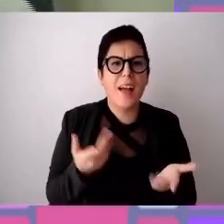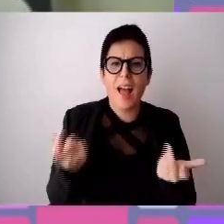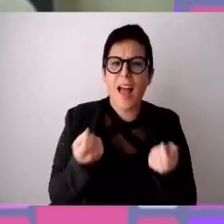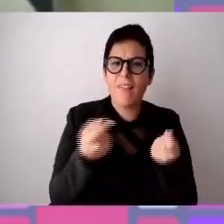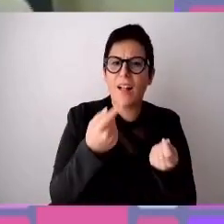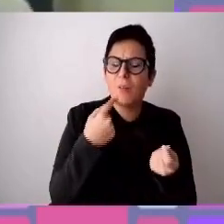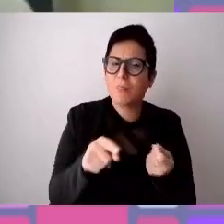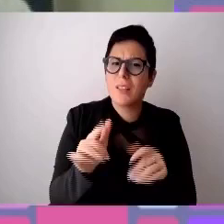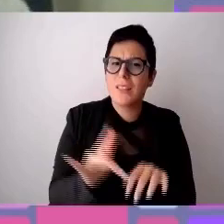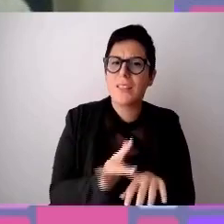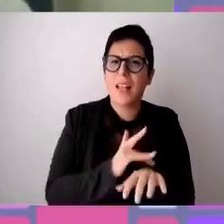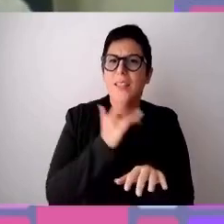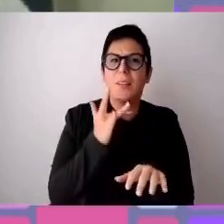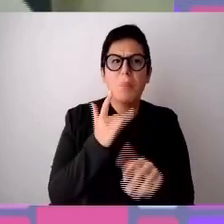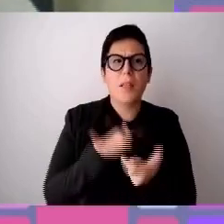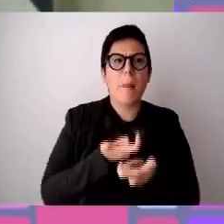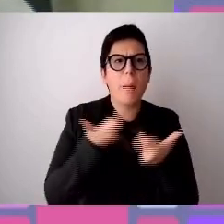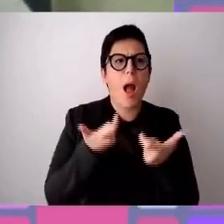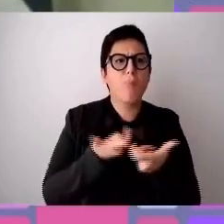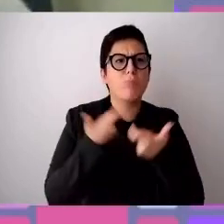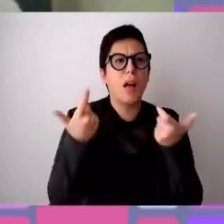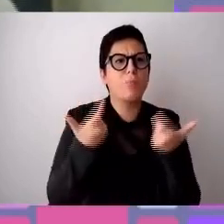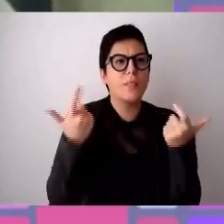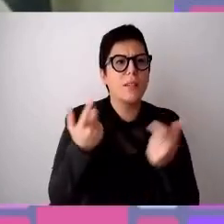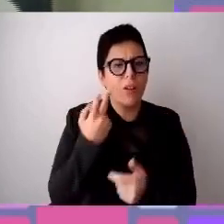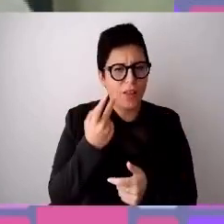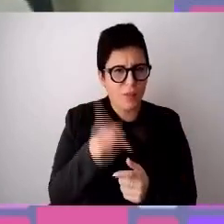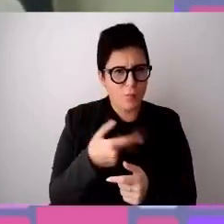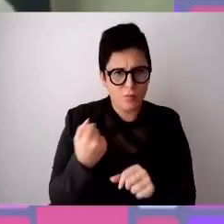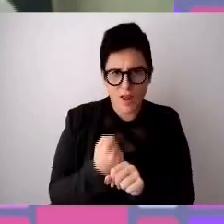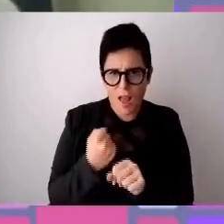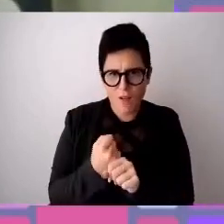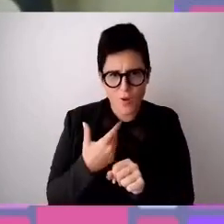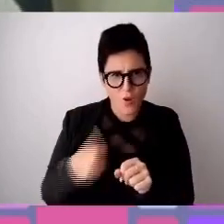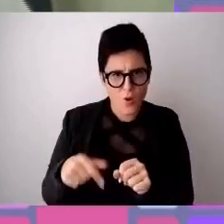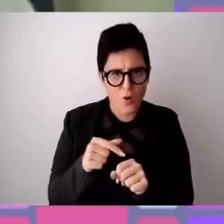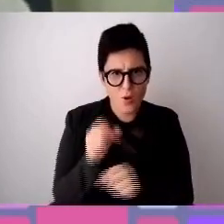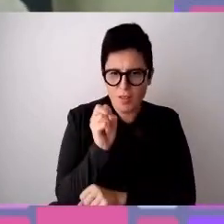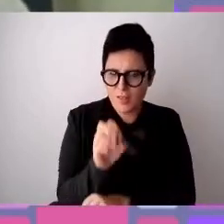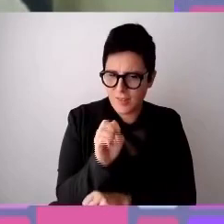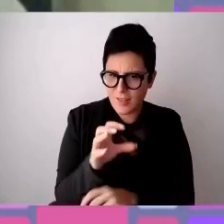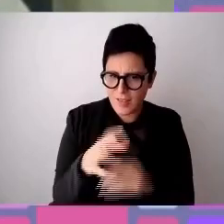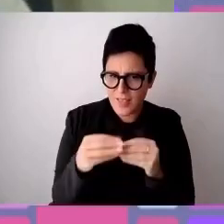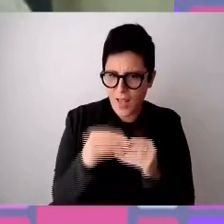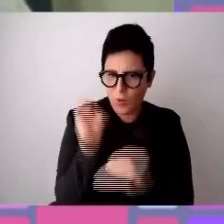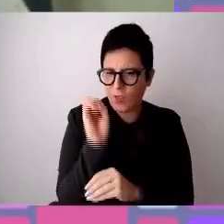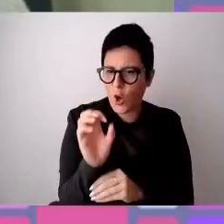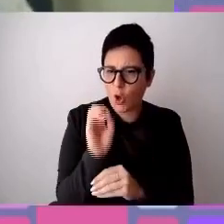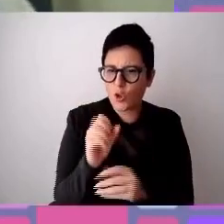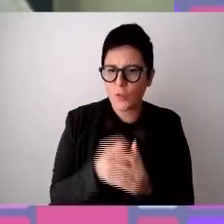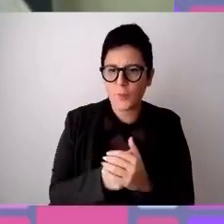crescente verso questi temi. Questo io lo vedo anche nel mio lavoro di executive coach. Mi occupo dello